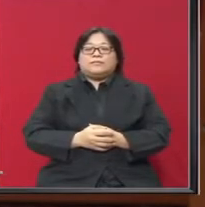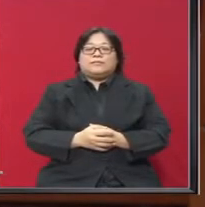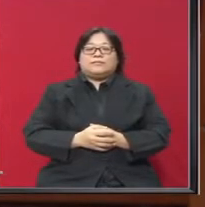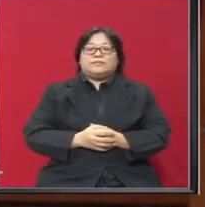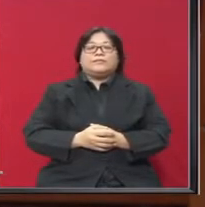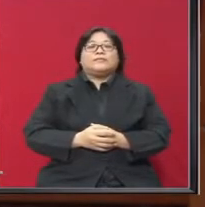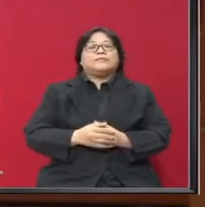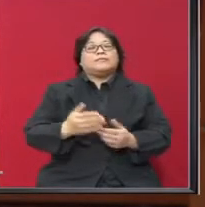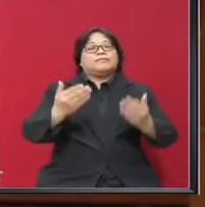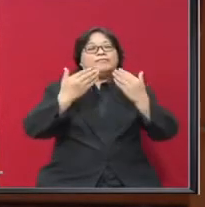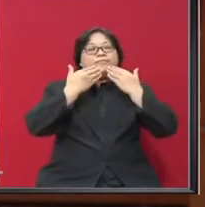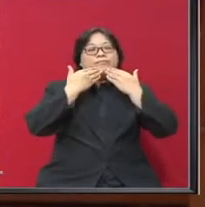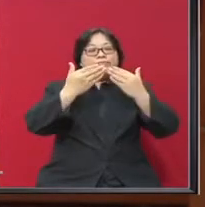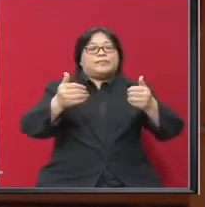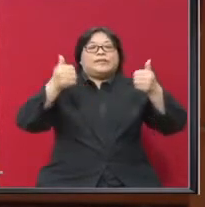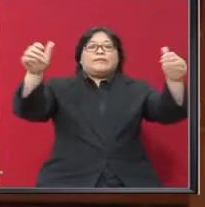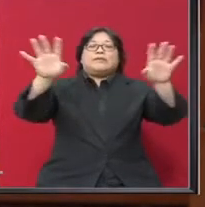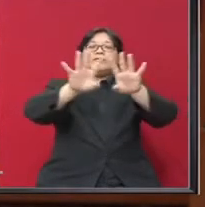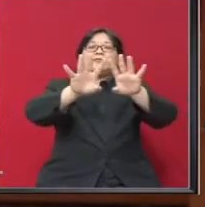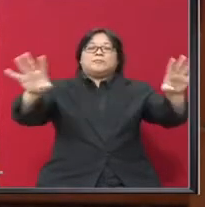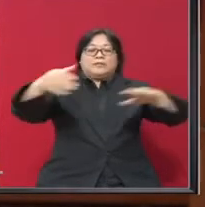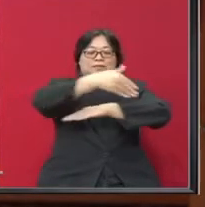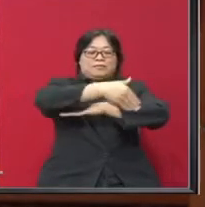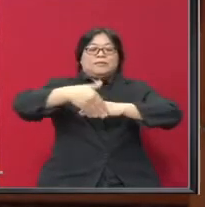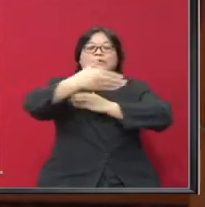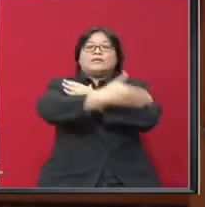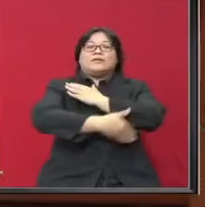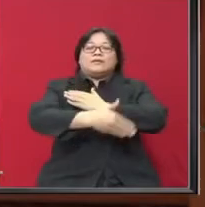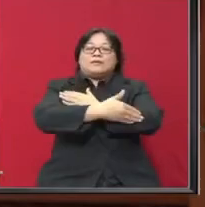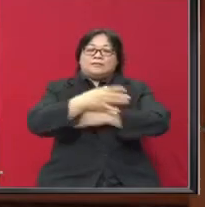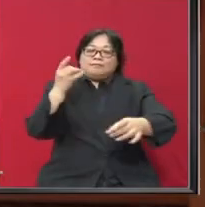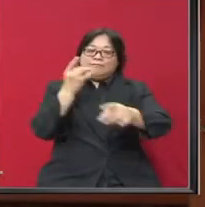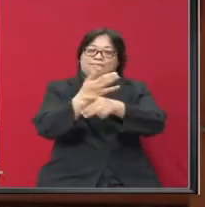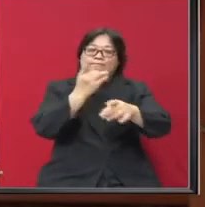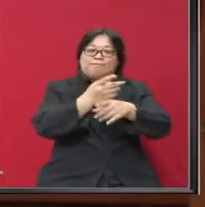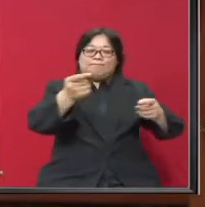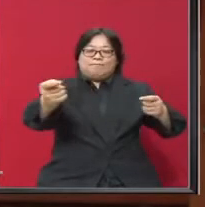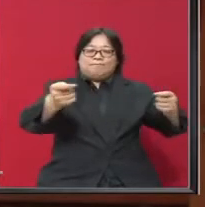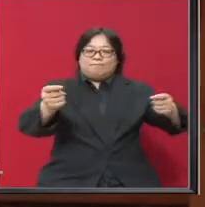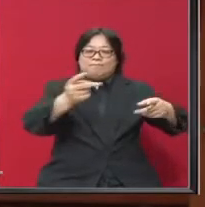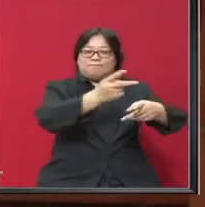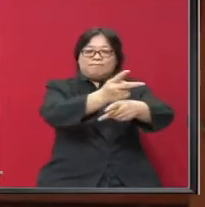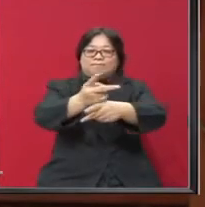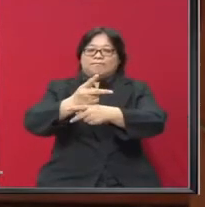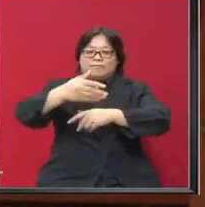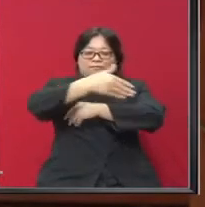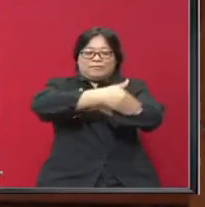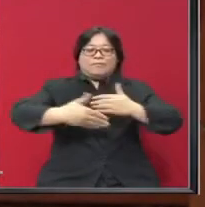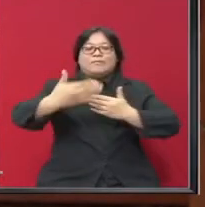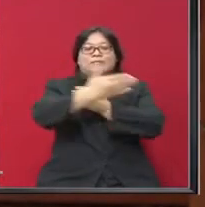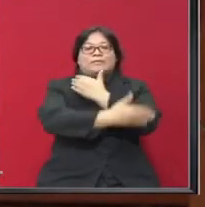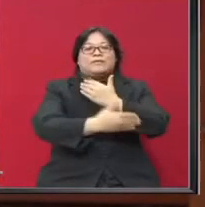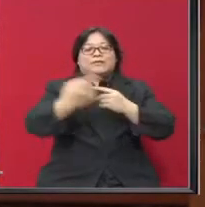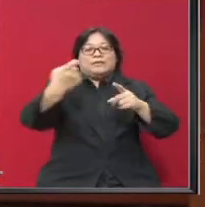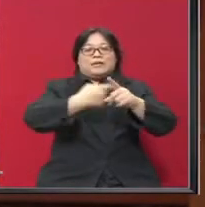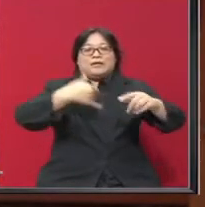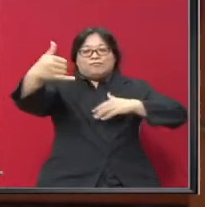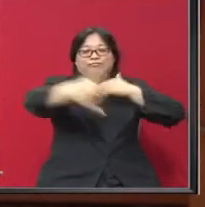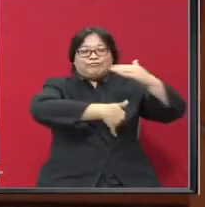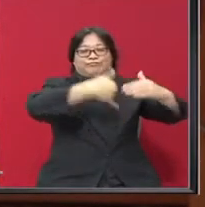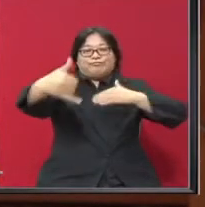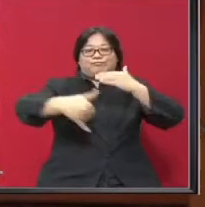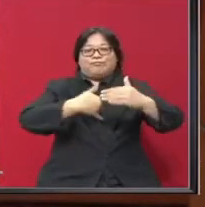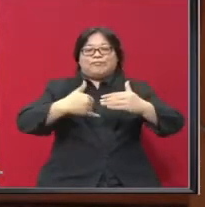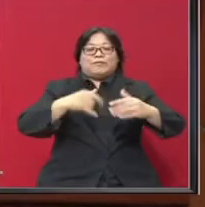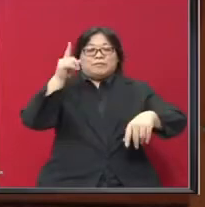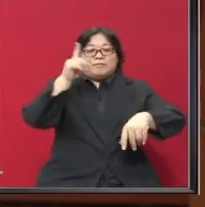Pada petugas barisan hadapan di sepadan negara yang bertukur lumus Mengawal sepadan negara daripada pencerobohan parti